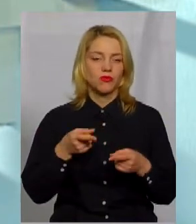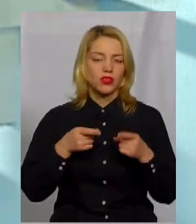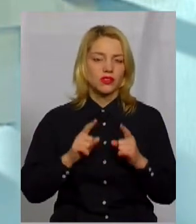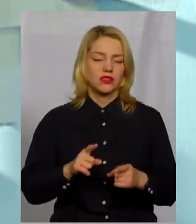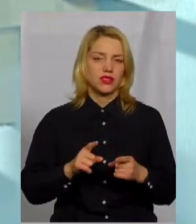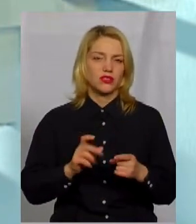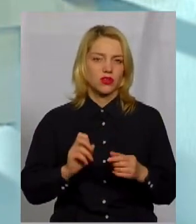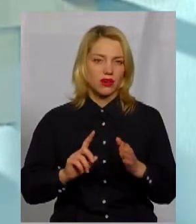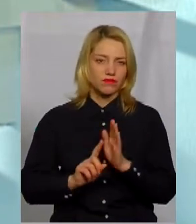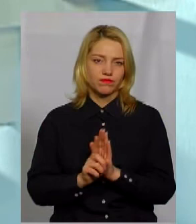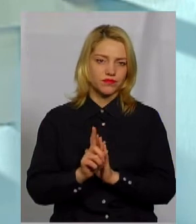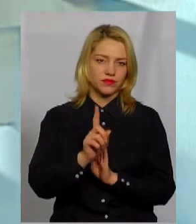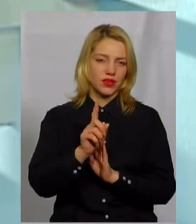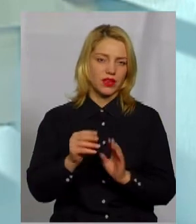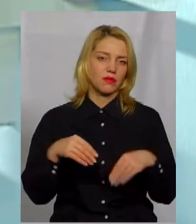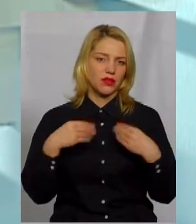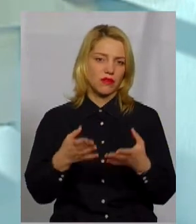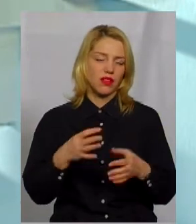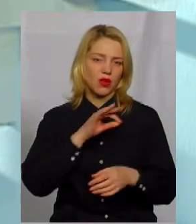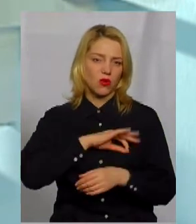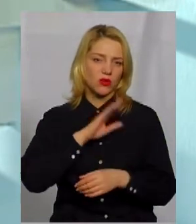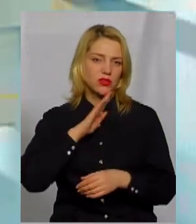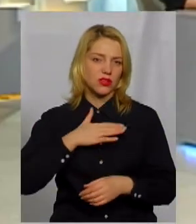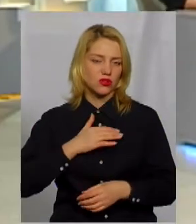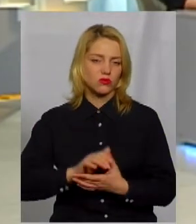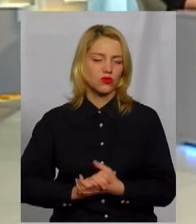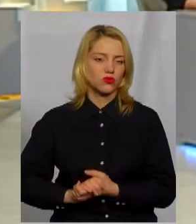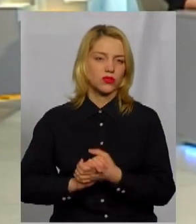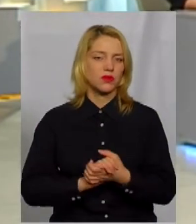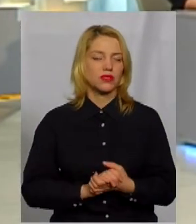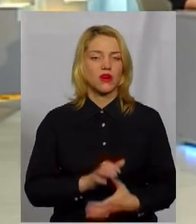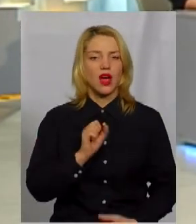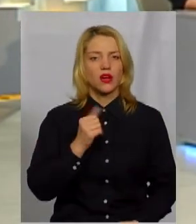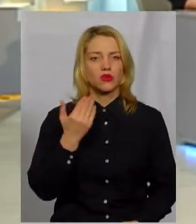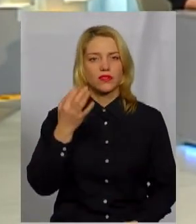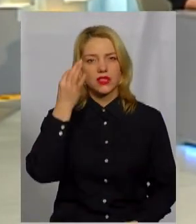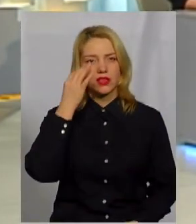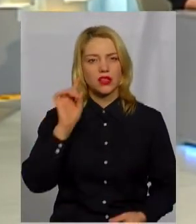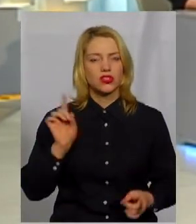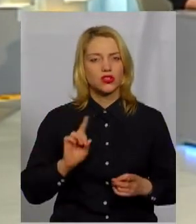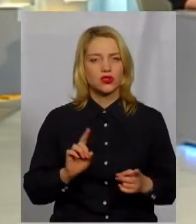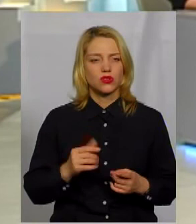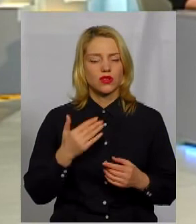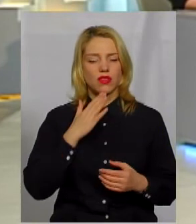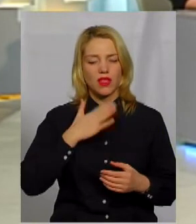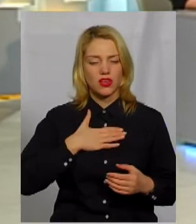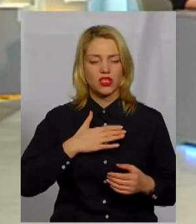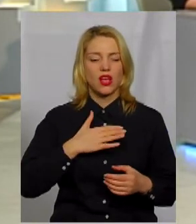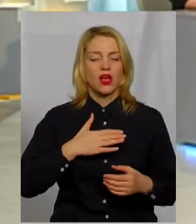проростали і дійсно приносили користь нашому суспільству. Ви, Артура, згадали, що ваша громадянська активність